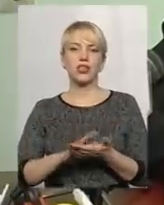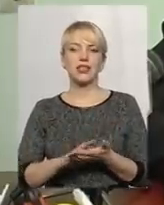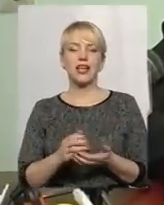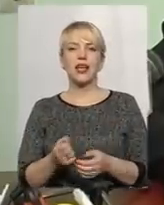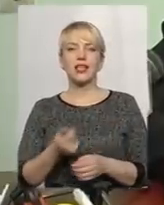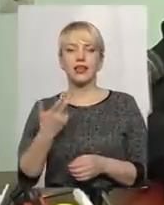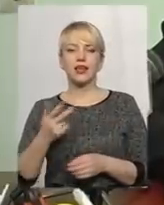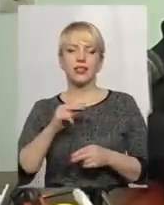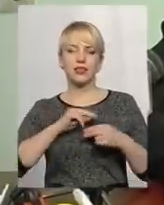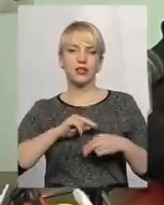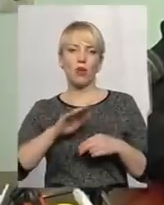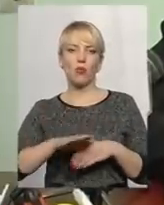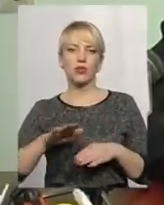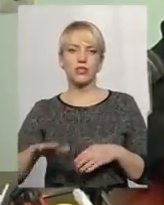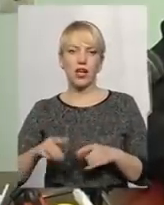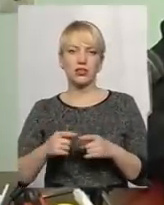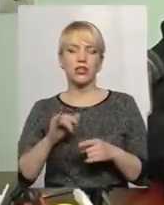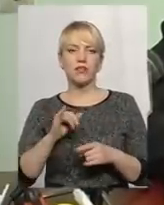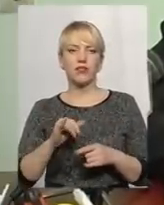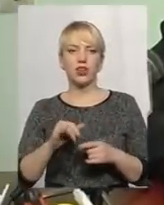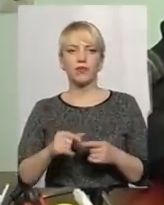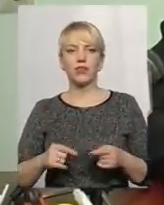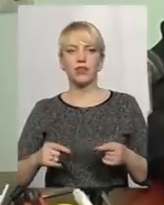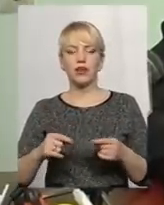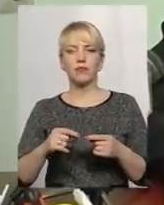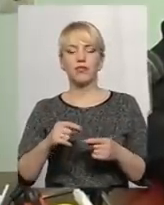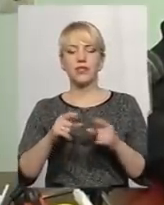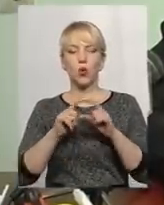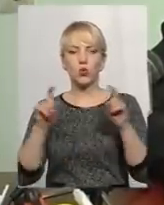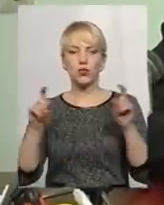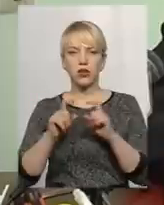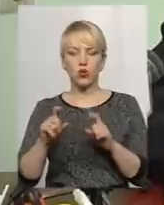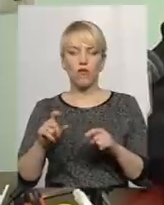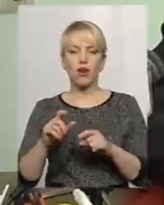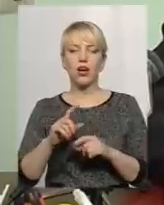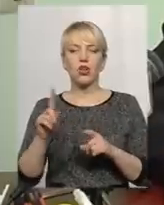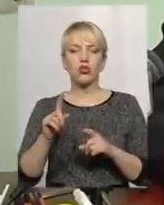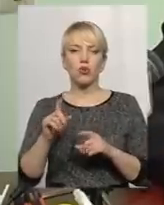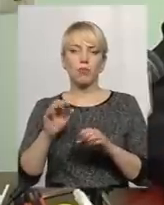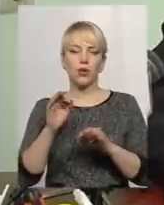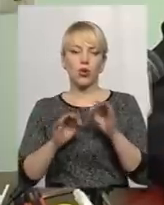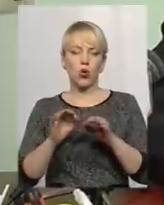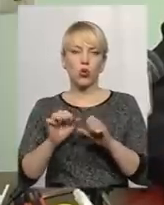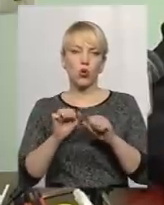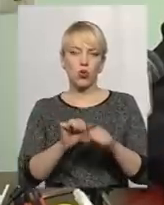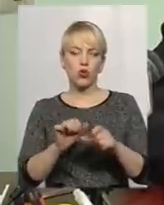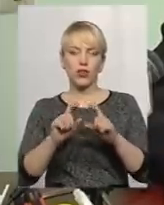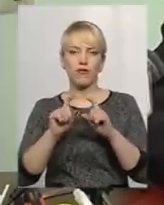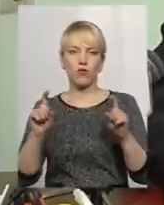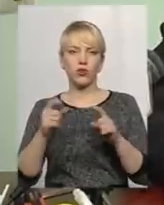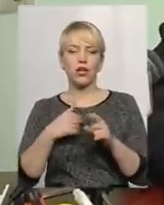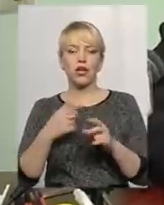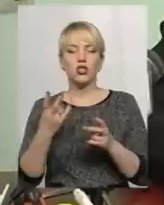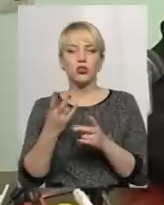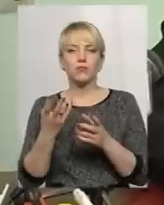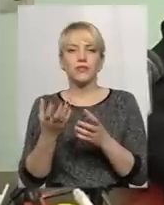відповідних установок правоназаповідного фонду. Для того, щоб ми збільшили кількість своїх працівників, нам потрібно знову таки вилучати